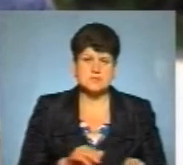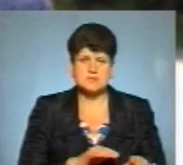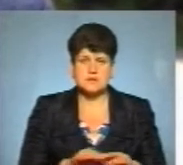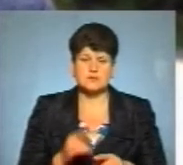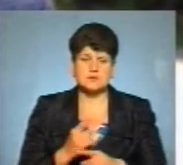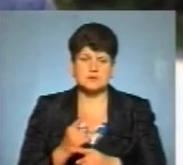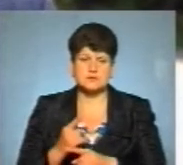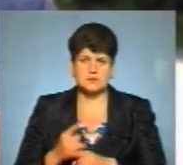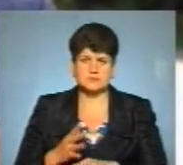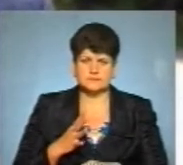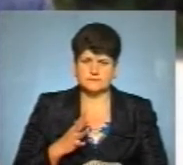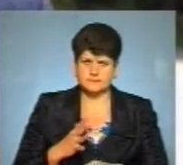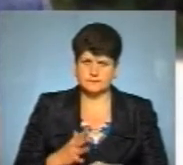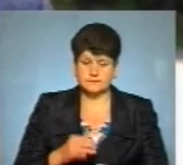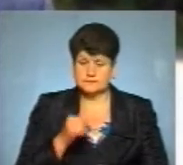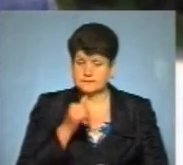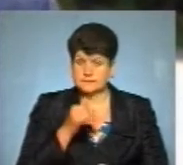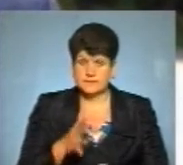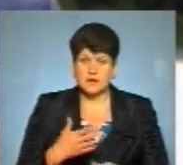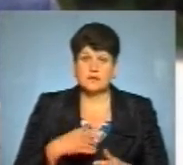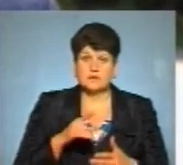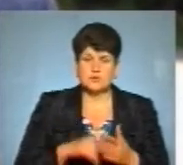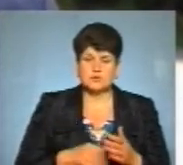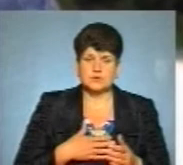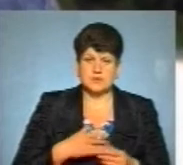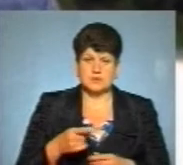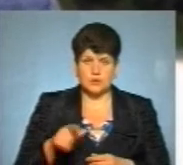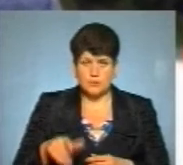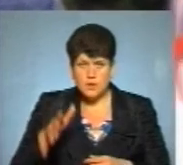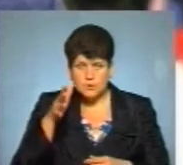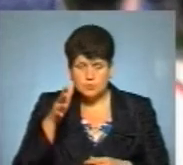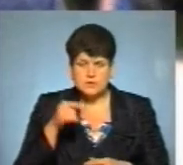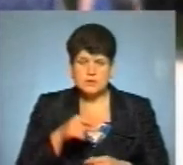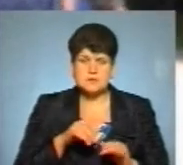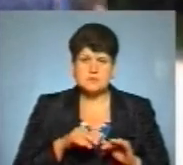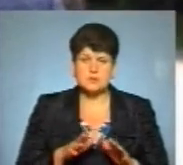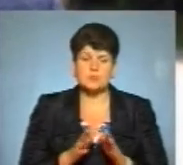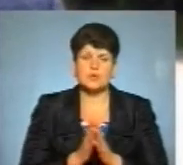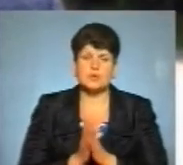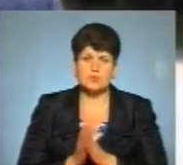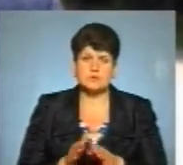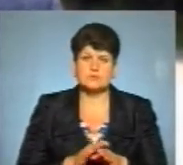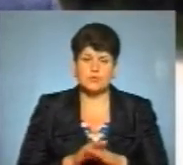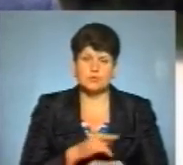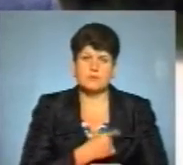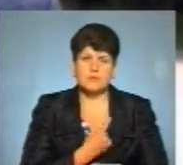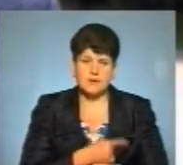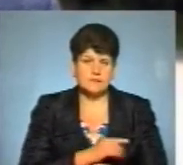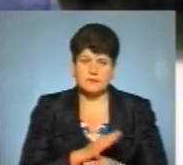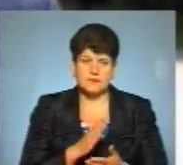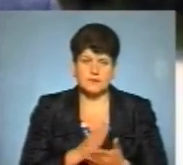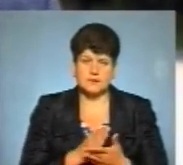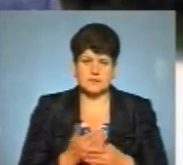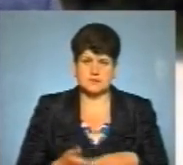заборони не стерпні. Але вірю, що наші тернополяни мудрі. Ті заходи, про які просять виконувати медики, не є